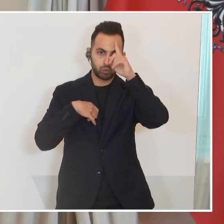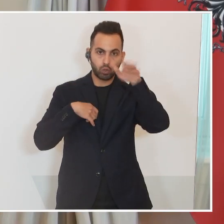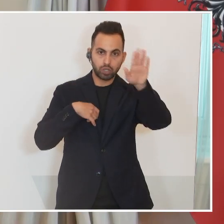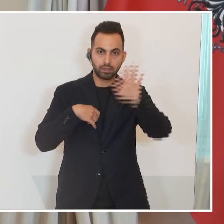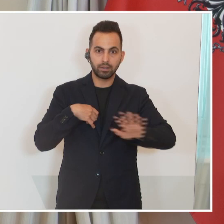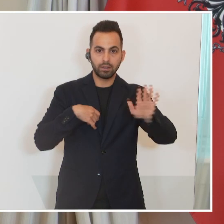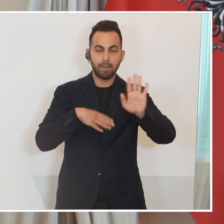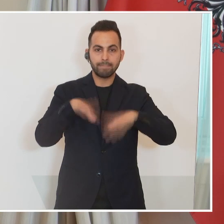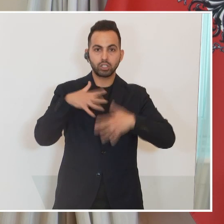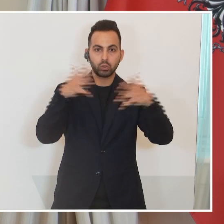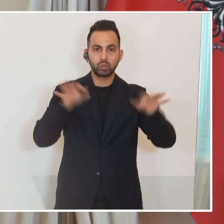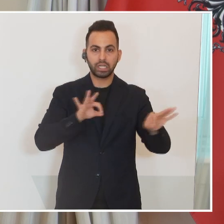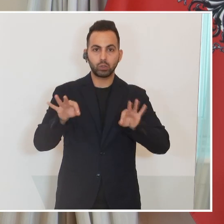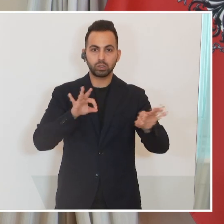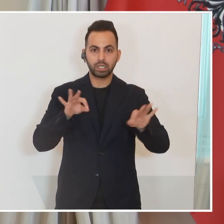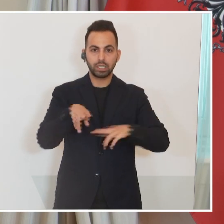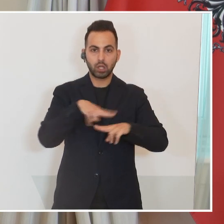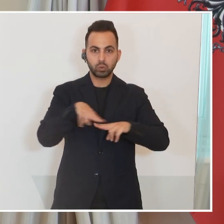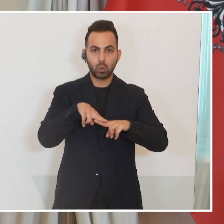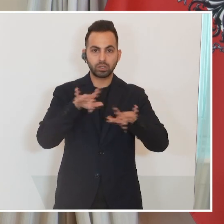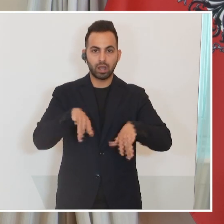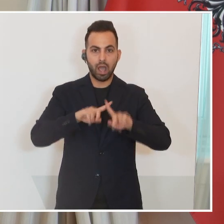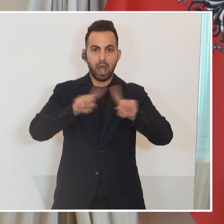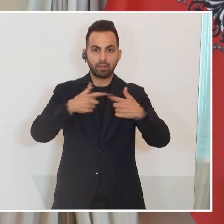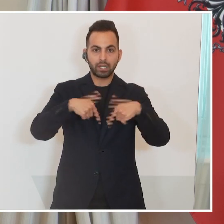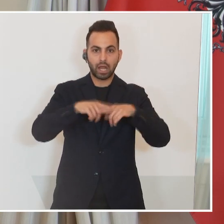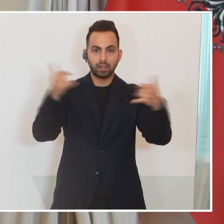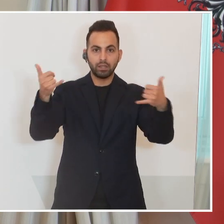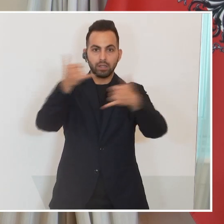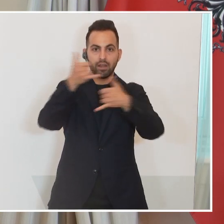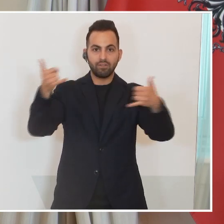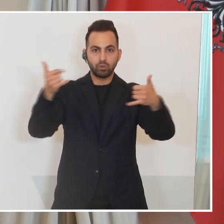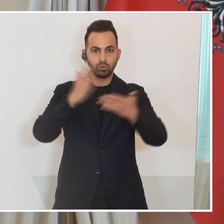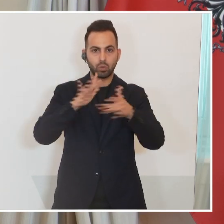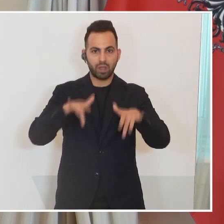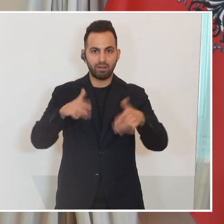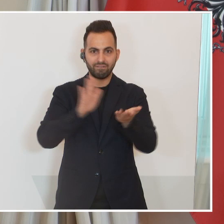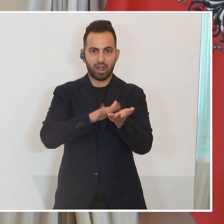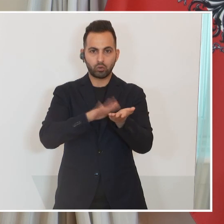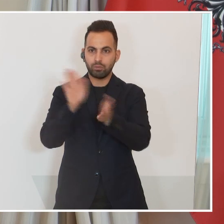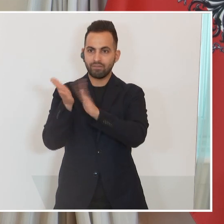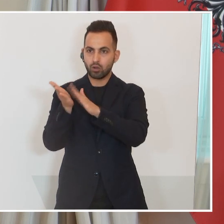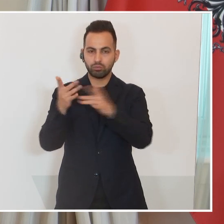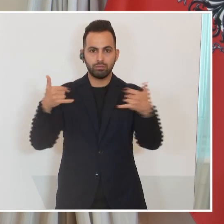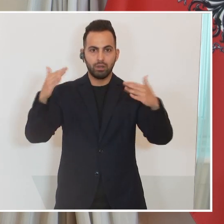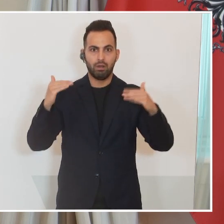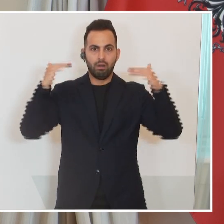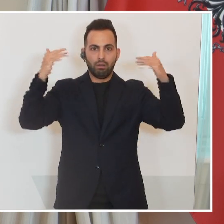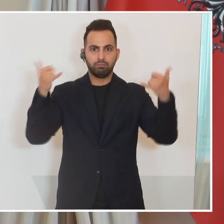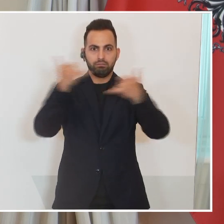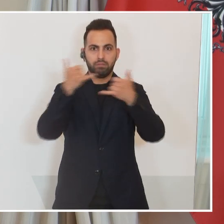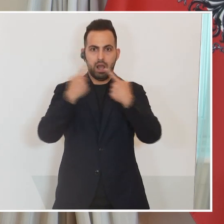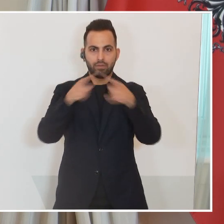Industrienation und Volkswirtschaft der Europäischen Union mit einem anderen Land telefoniert, hat das einmal schon aufgrund dieses Faktums ein anderes Gewicht, als wenn Österreich